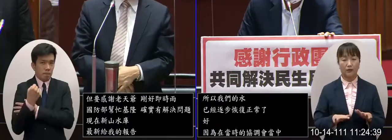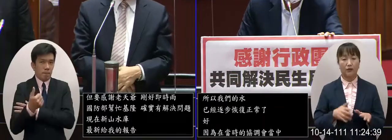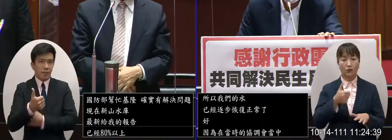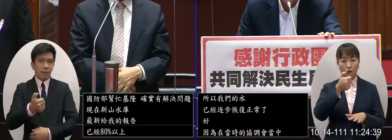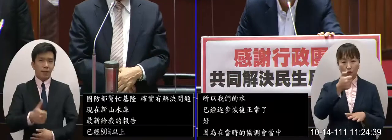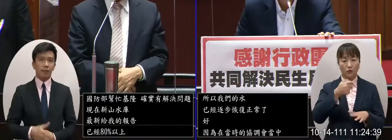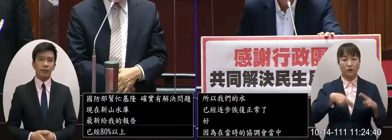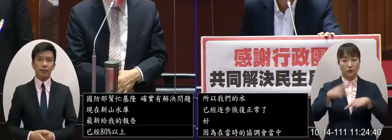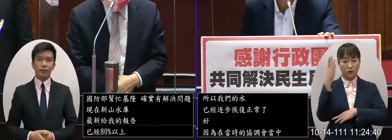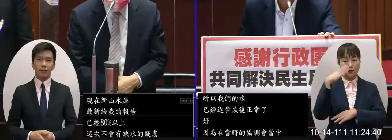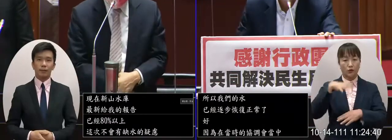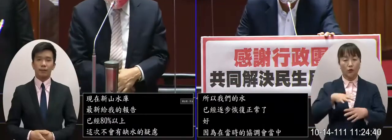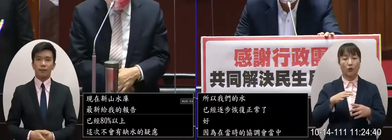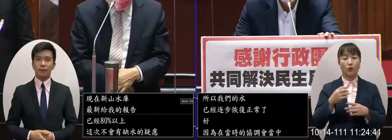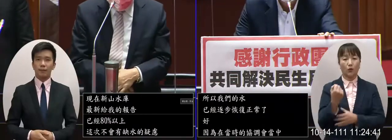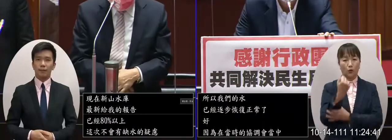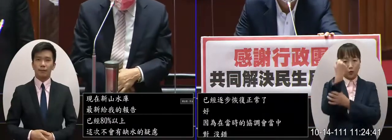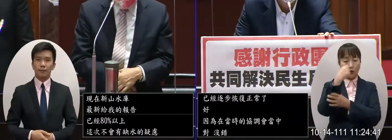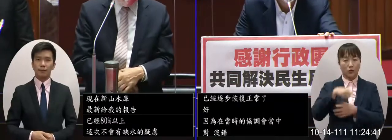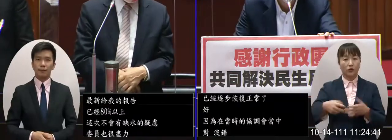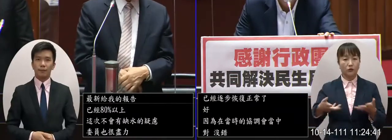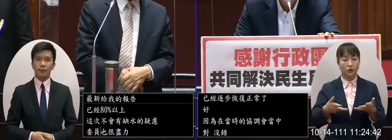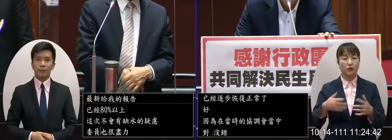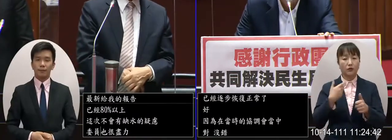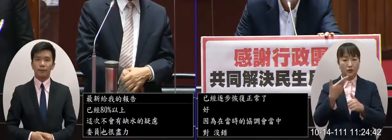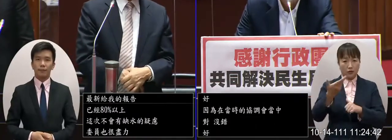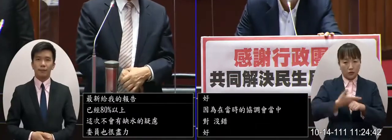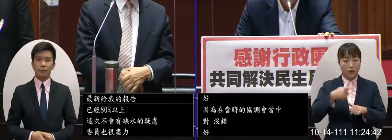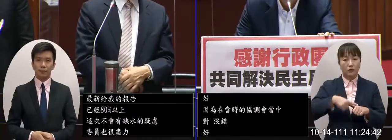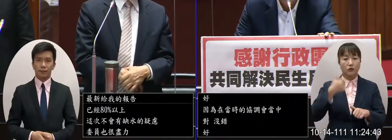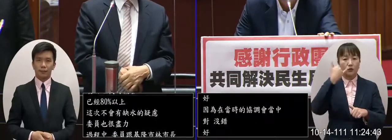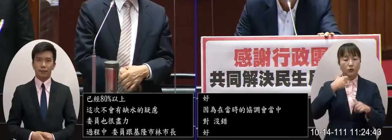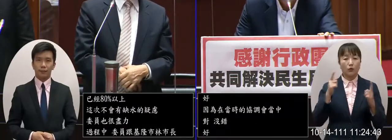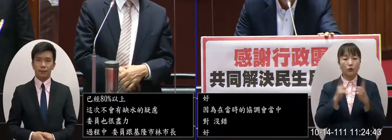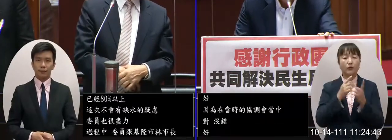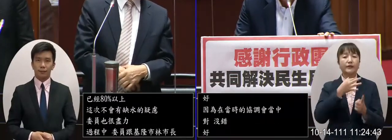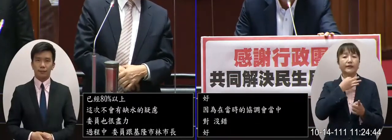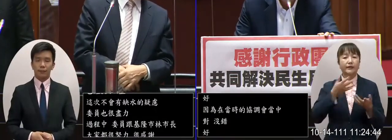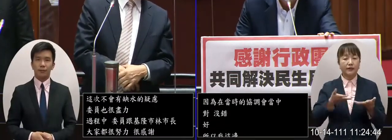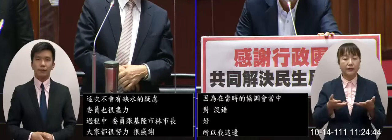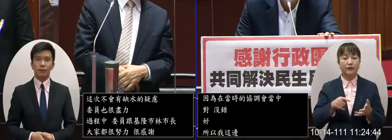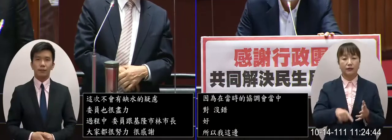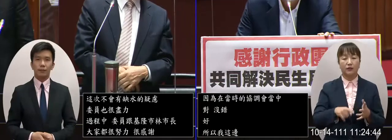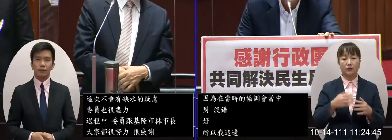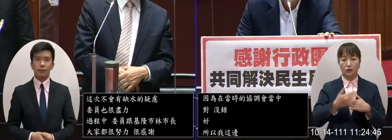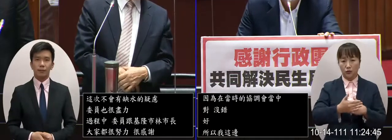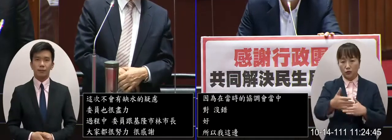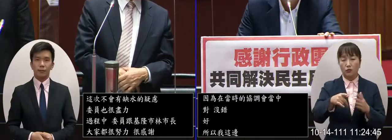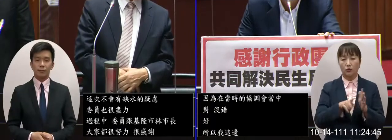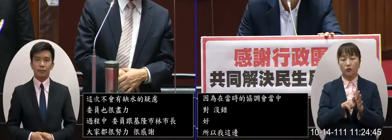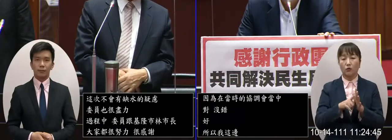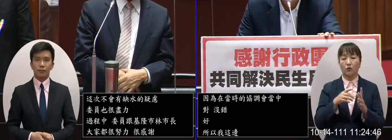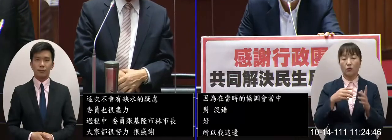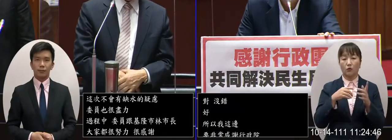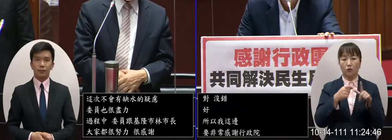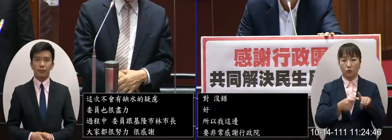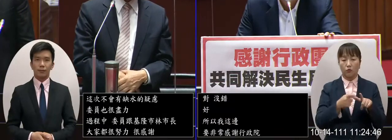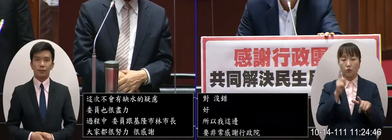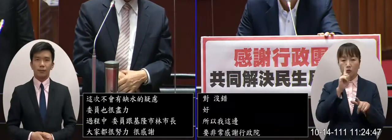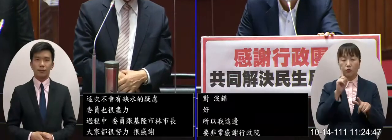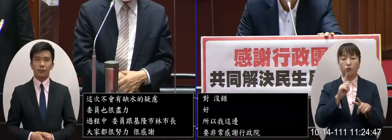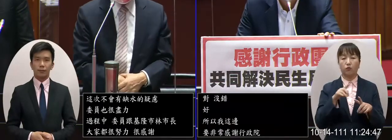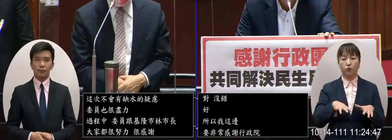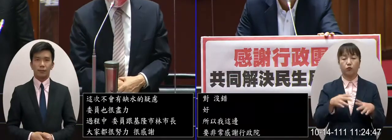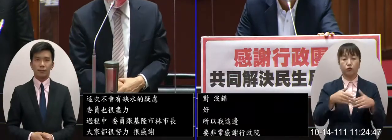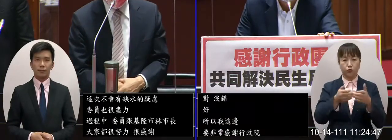要非常感謝我們行政院大力的來支持這件事情讓基隆市解決這個缺水的問題但因為這個過程當中其實也暴露的我們在這個地